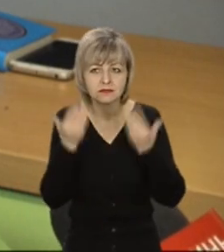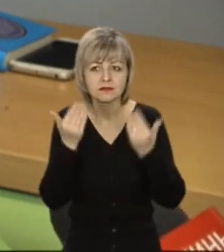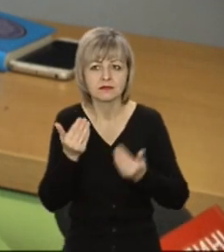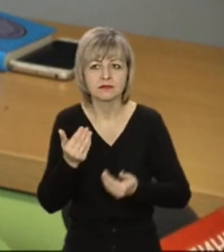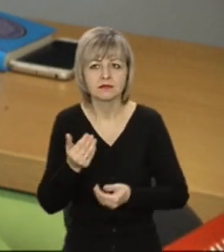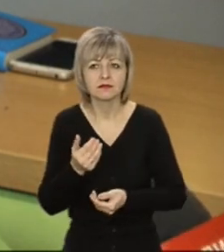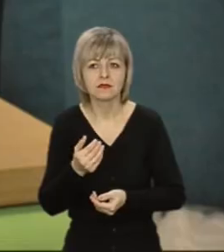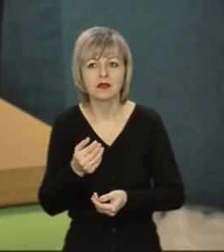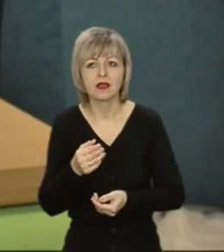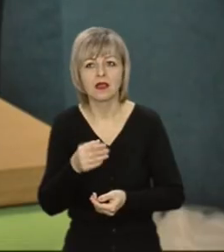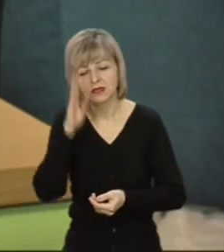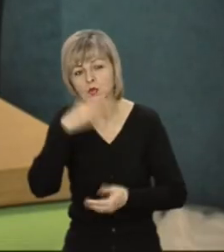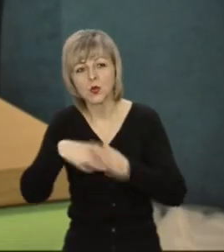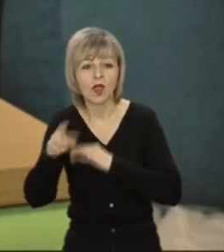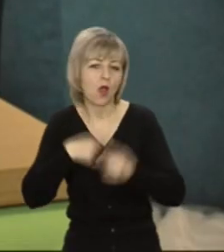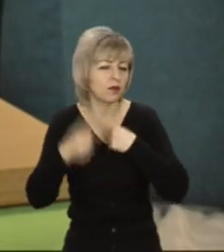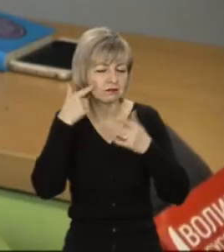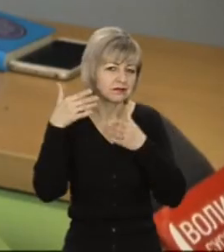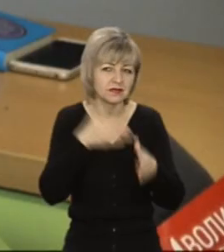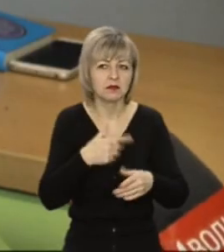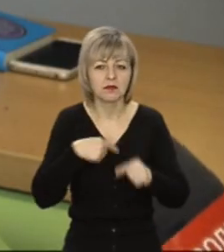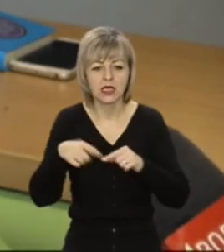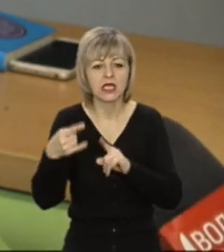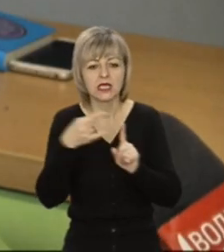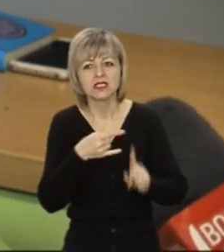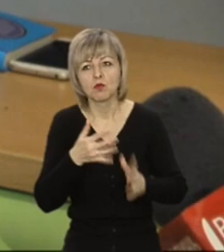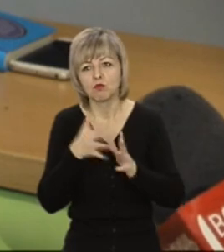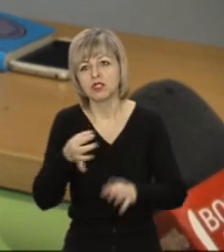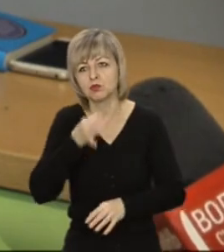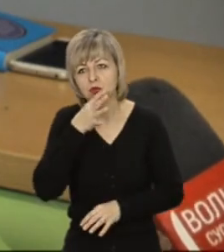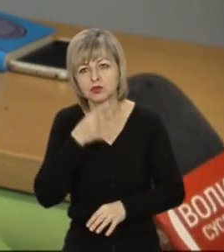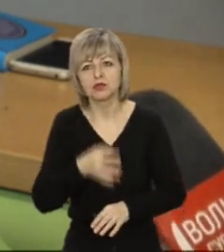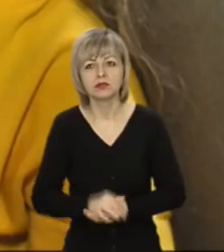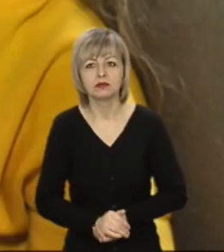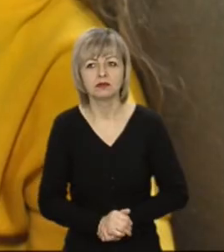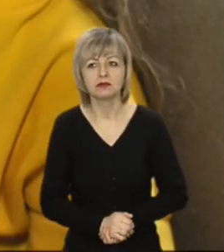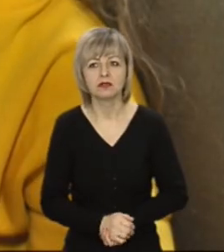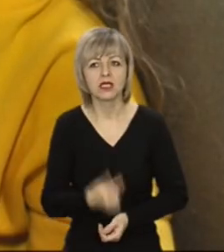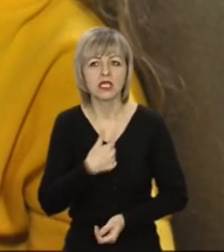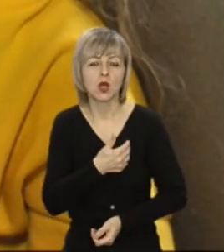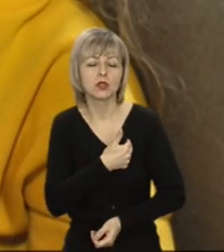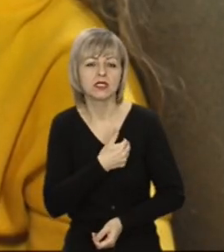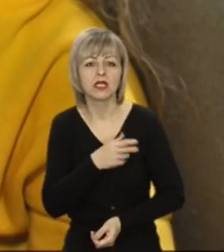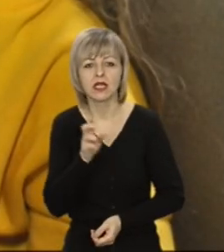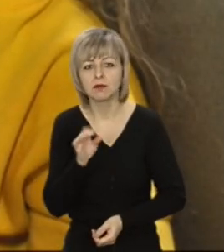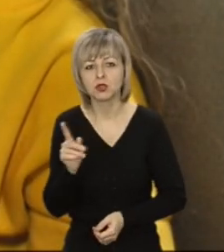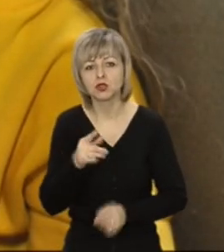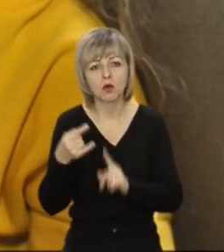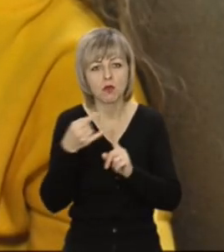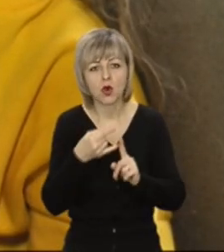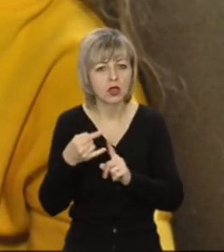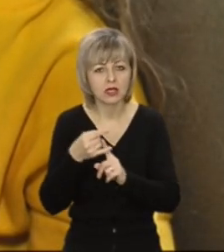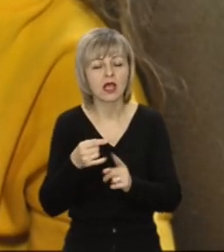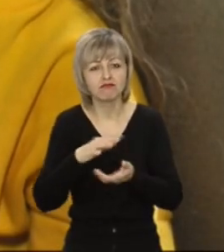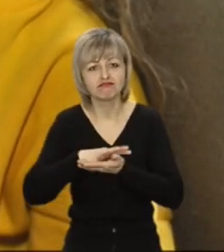прийшла, а дозад заснула. Ну, то мені дистанційний більше подобається, набагато. Я б хотіла, щоб трохи онлайн-навчання